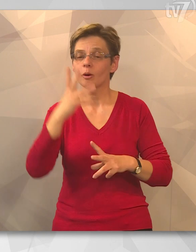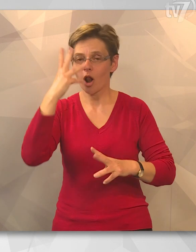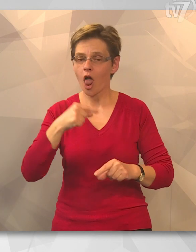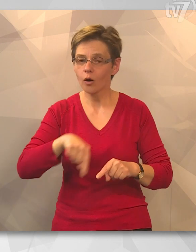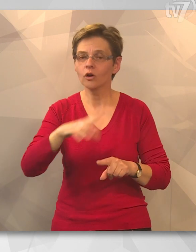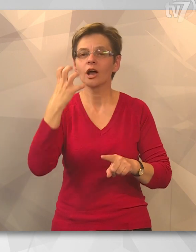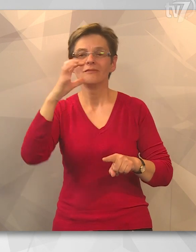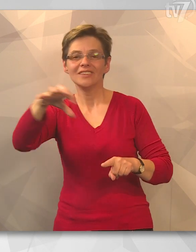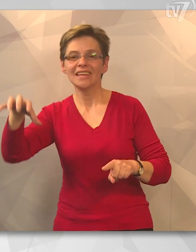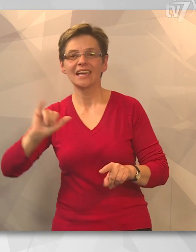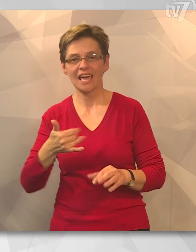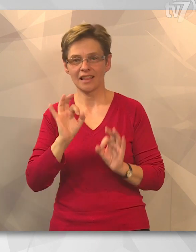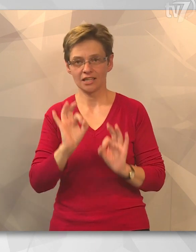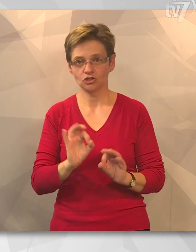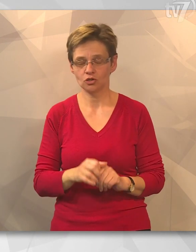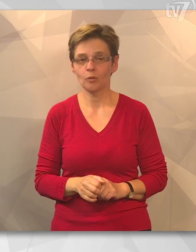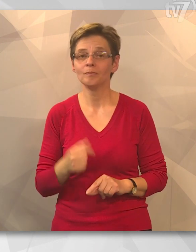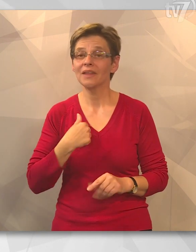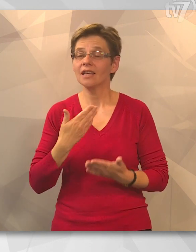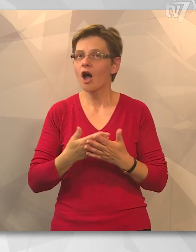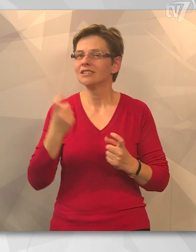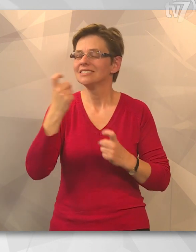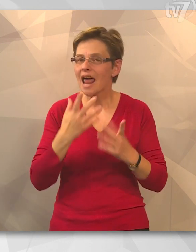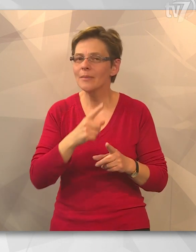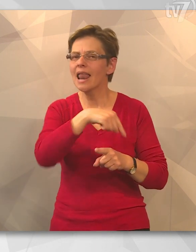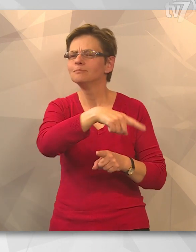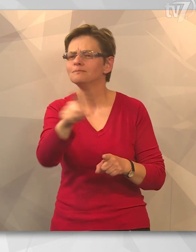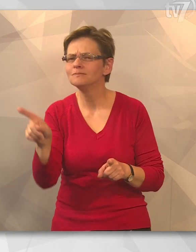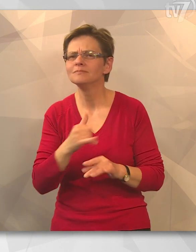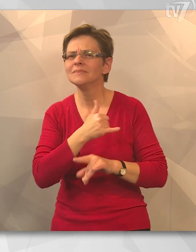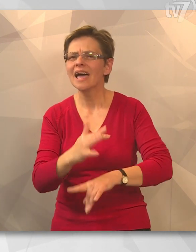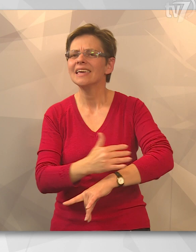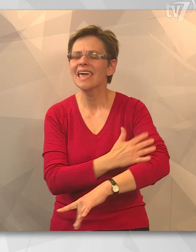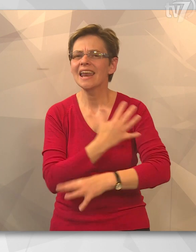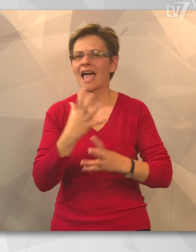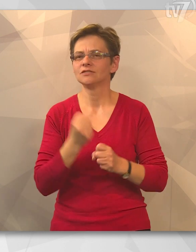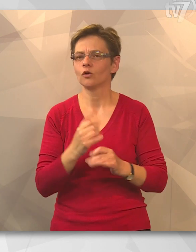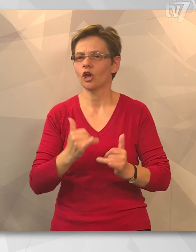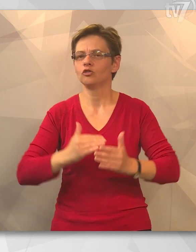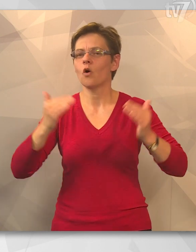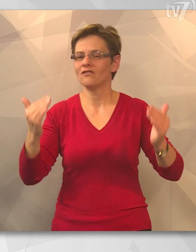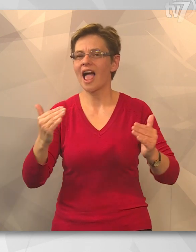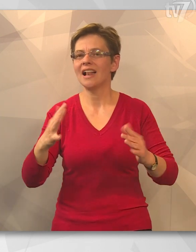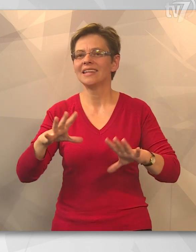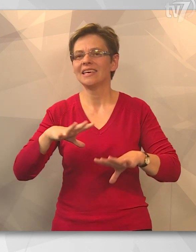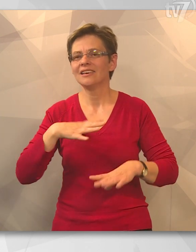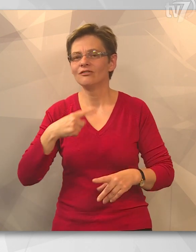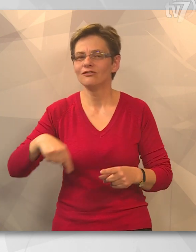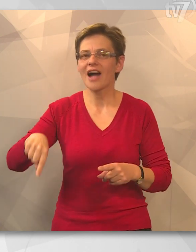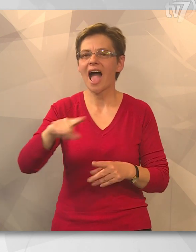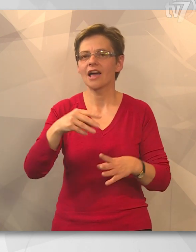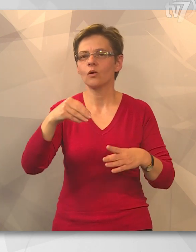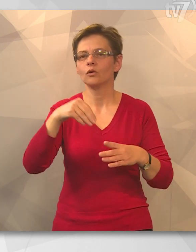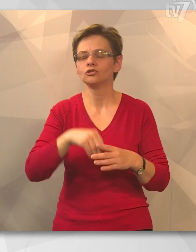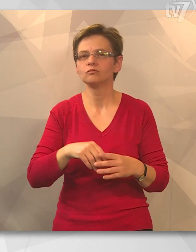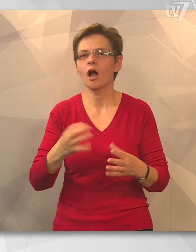hanem a környékbelieket is szolgálják majd. Én legalábbis azt remélem, hogy érzékelhetően növelni fogja a város